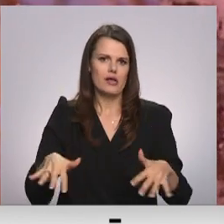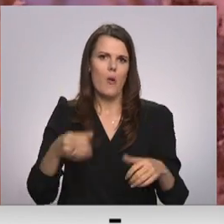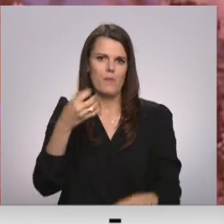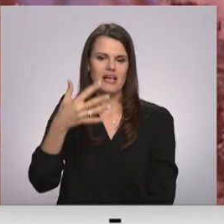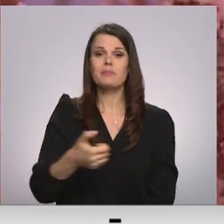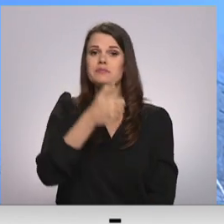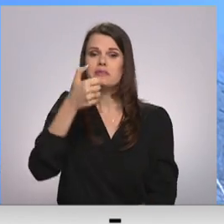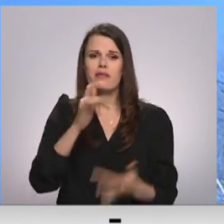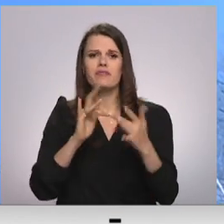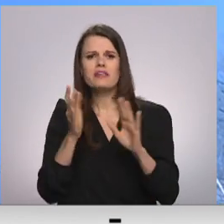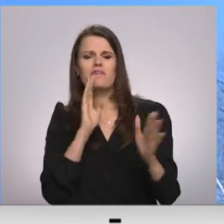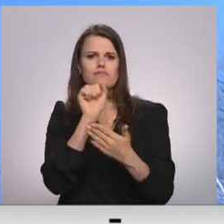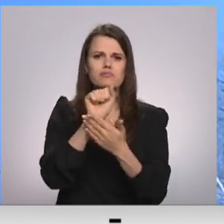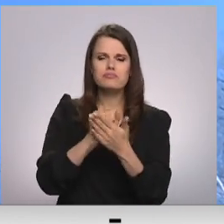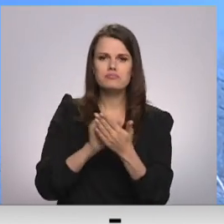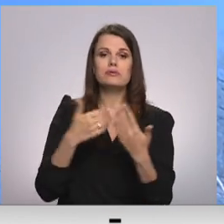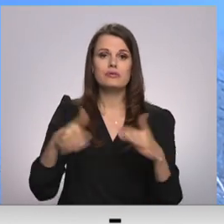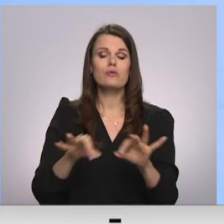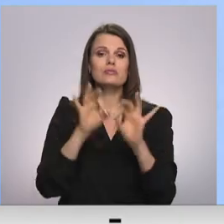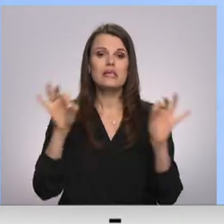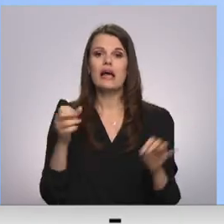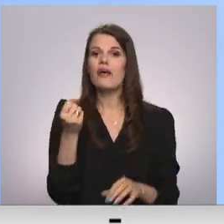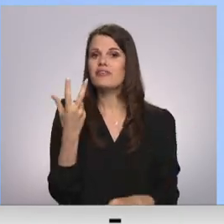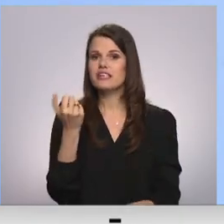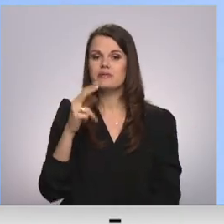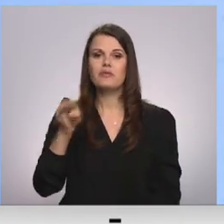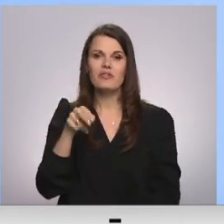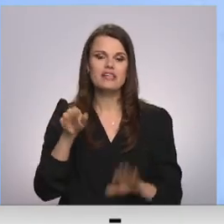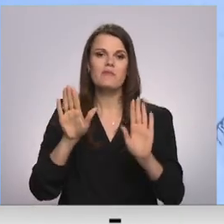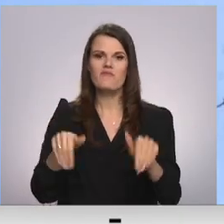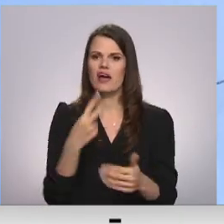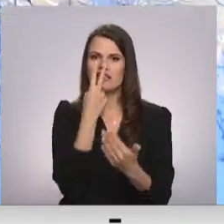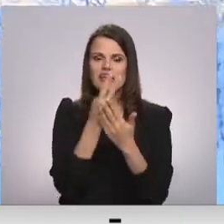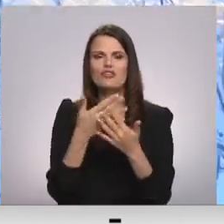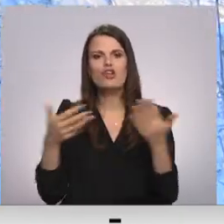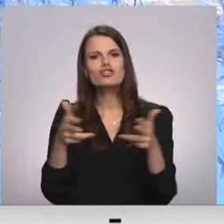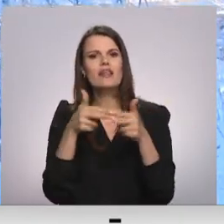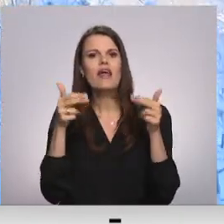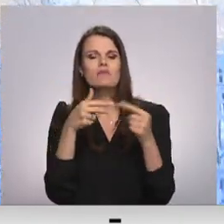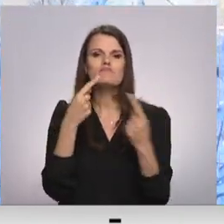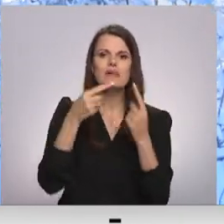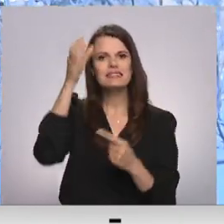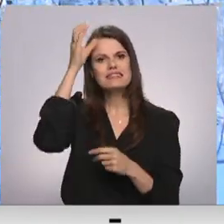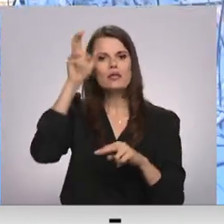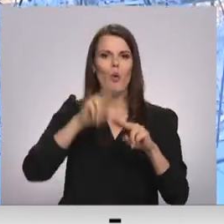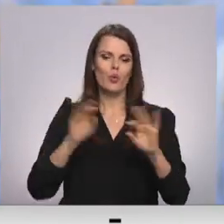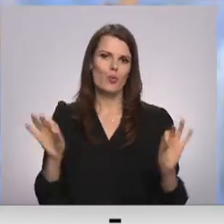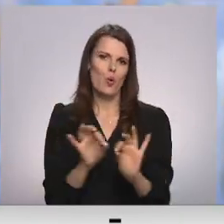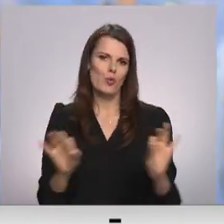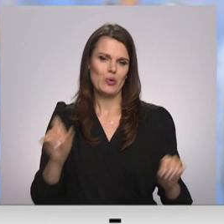sociālo tīklu lapās sākot ar 13. decembri būs pieejami arī izzinošu sarunu ieraksti ar zinātniekiem un mūziķiem.